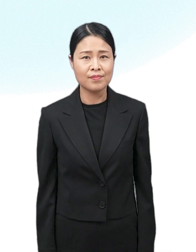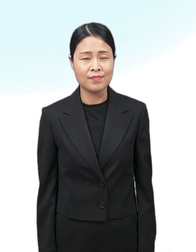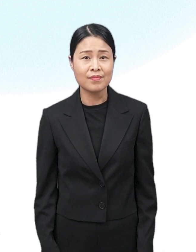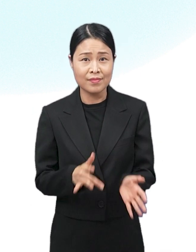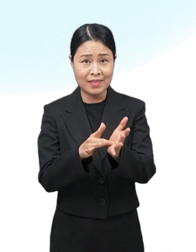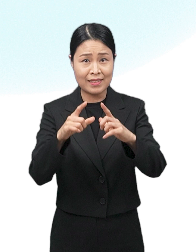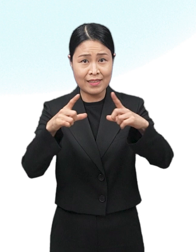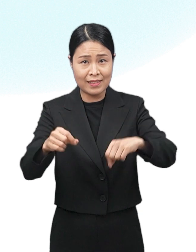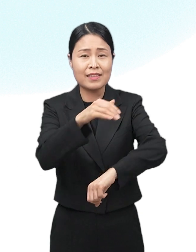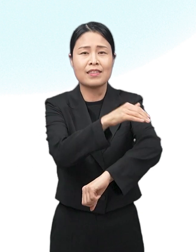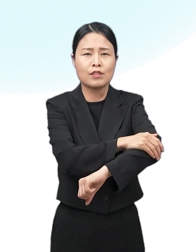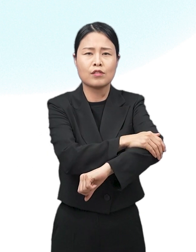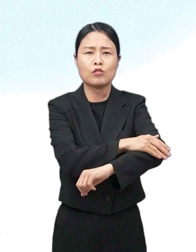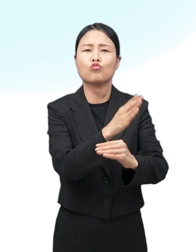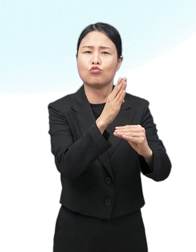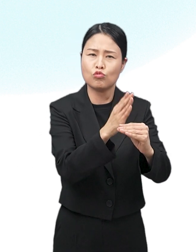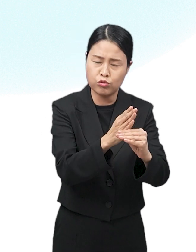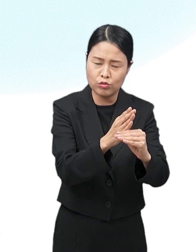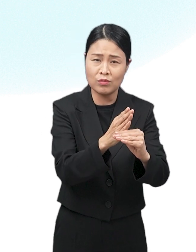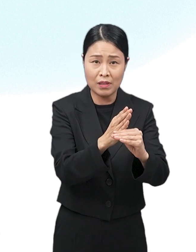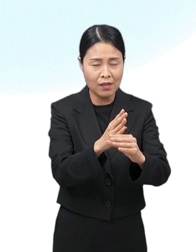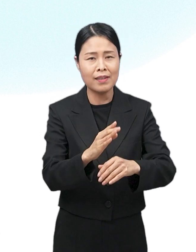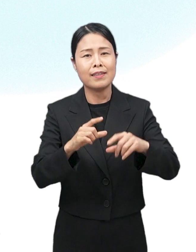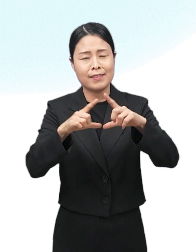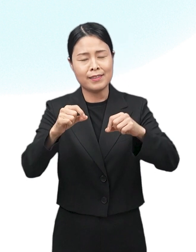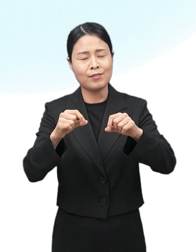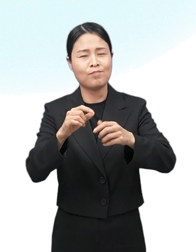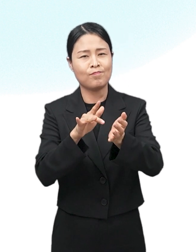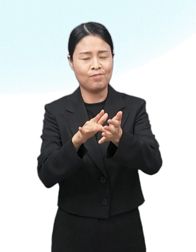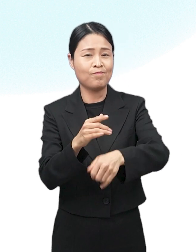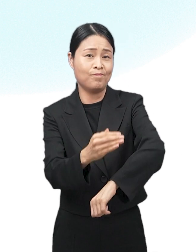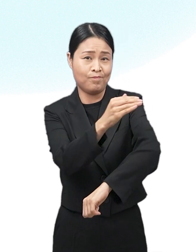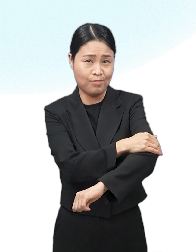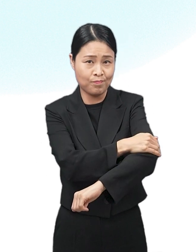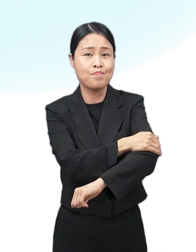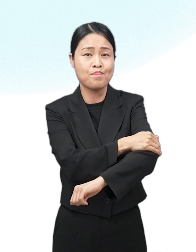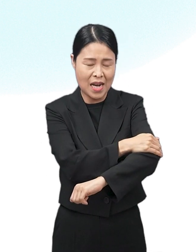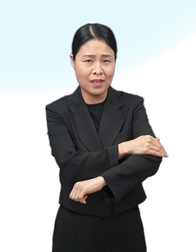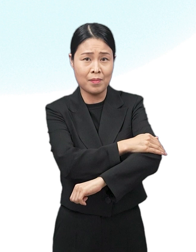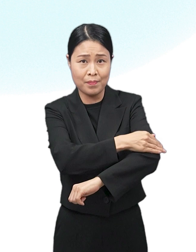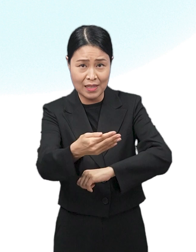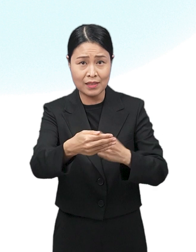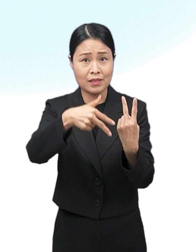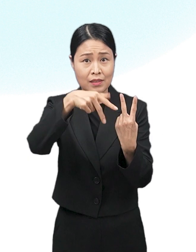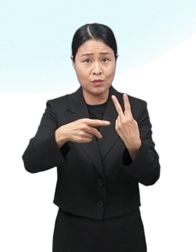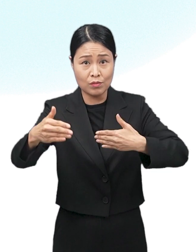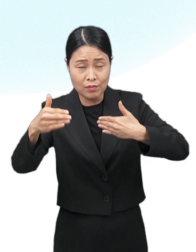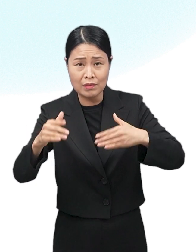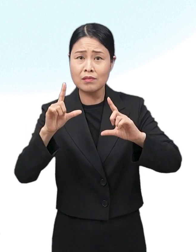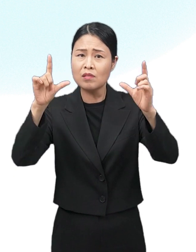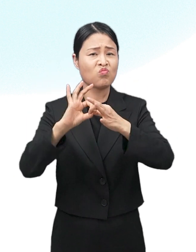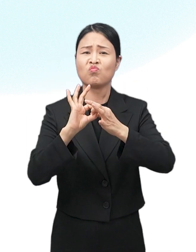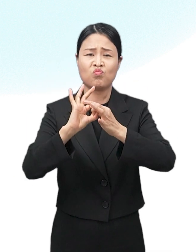이 약을 사용 중이거나 사용 후 2주까지는 날씨에 관계없이 옥외활동을 피하고 일상